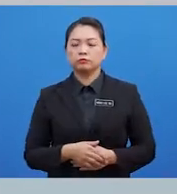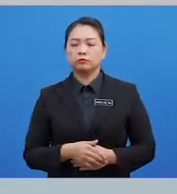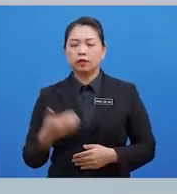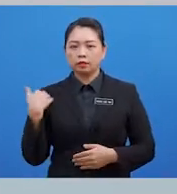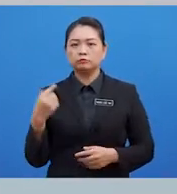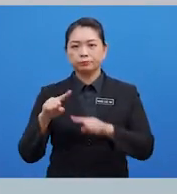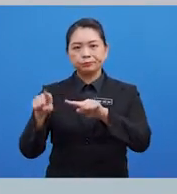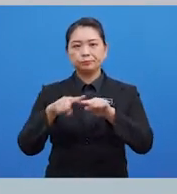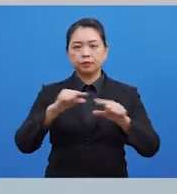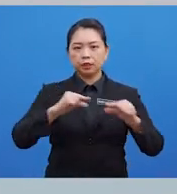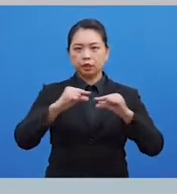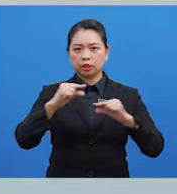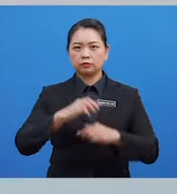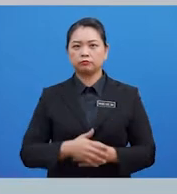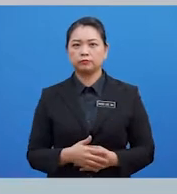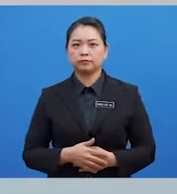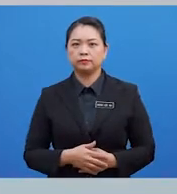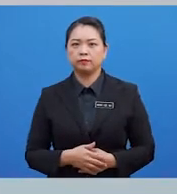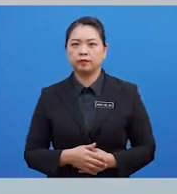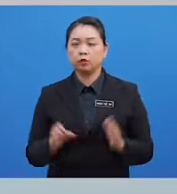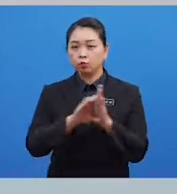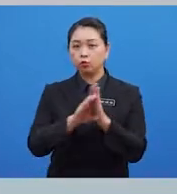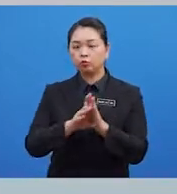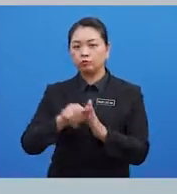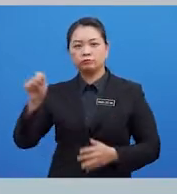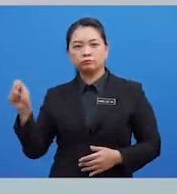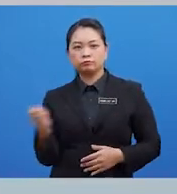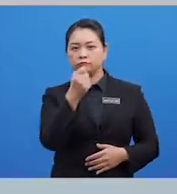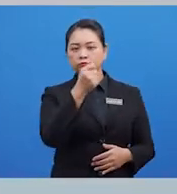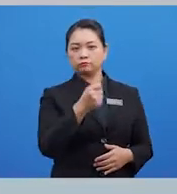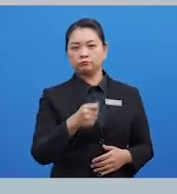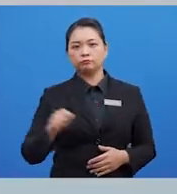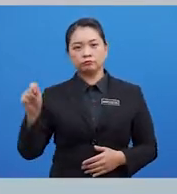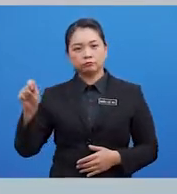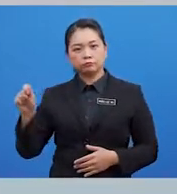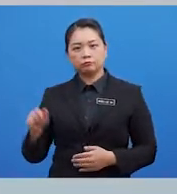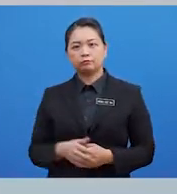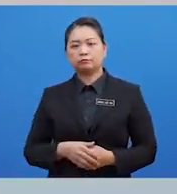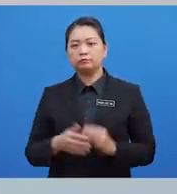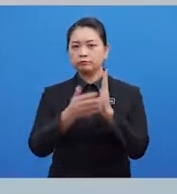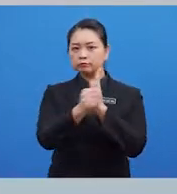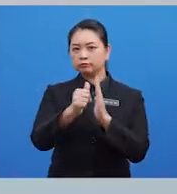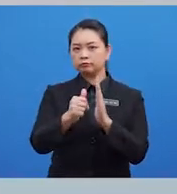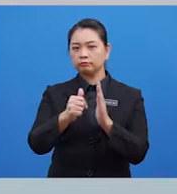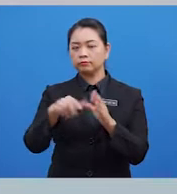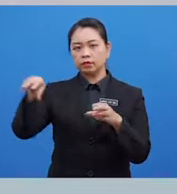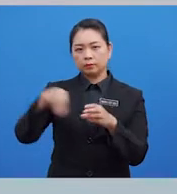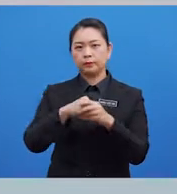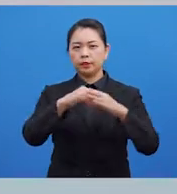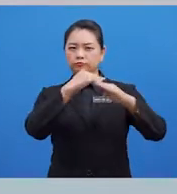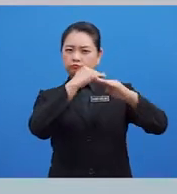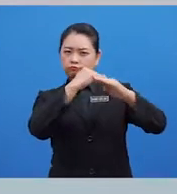Pergerakan Contohnya Bermain Badminton Kemahiran Yang Melibatkan Kestabilan